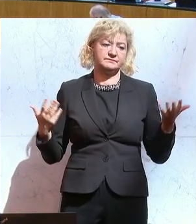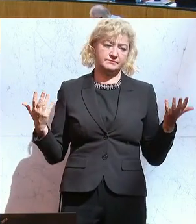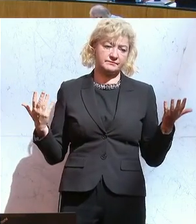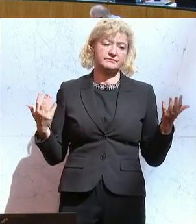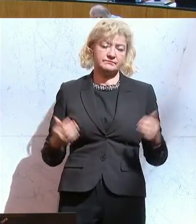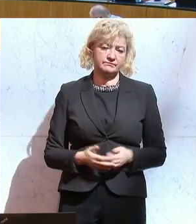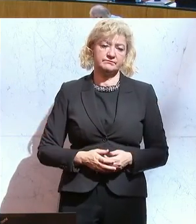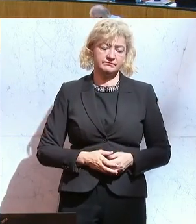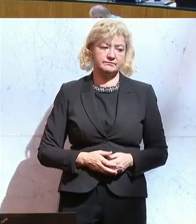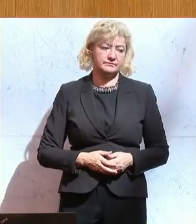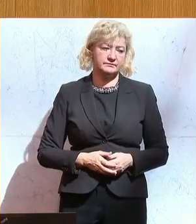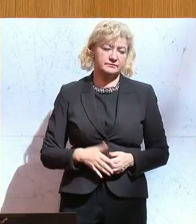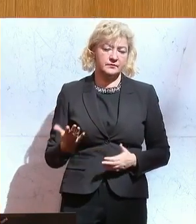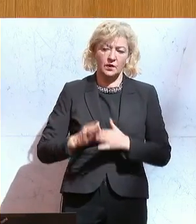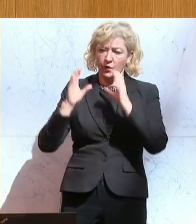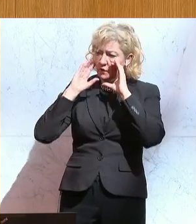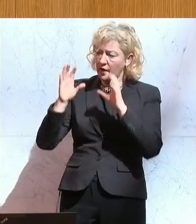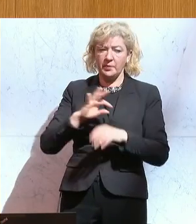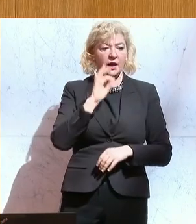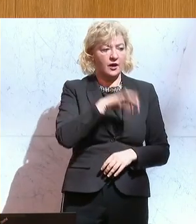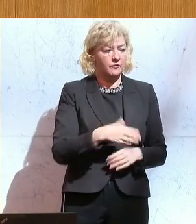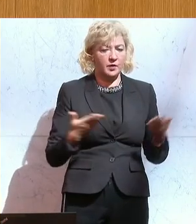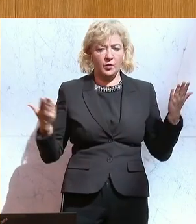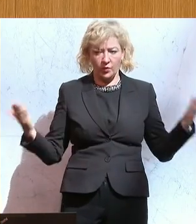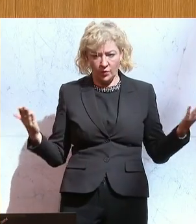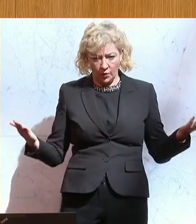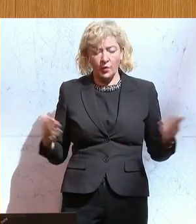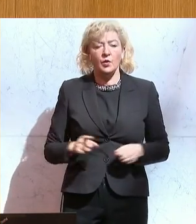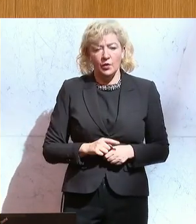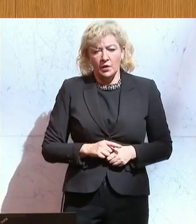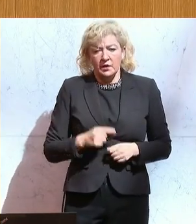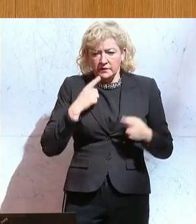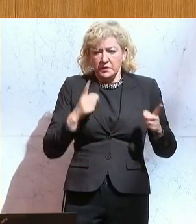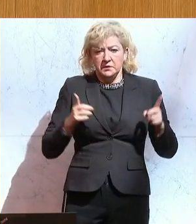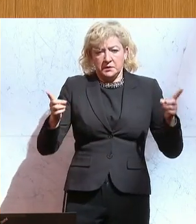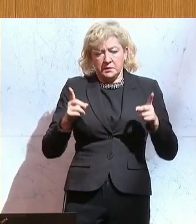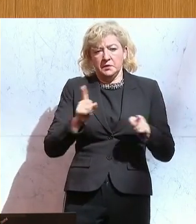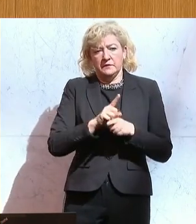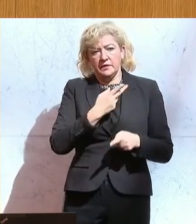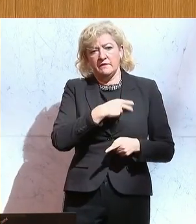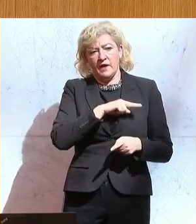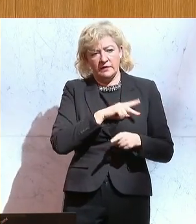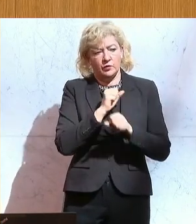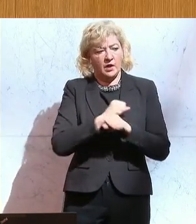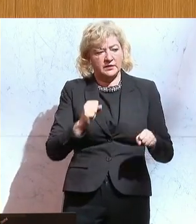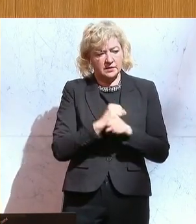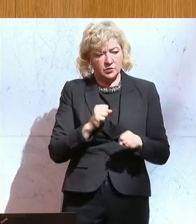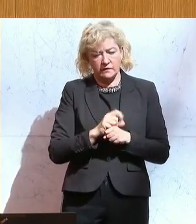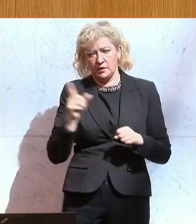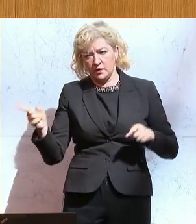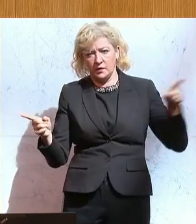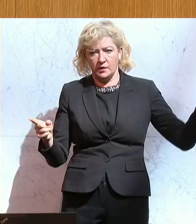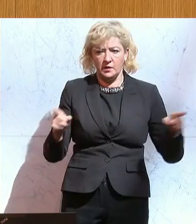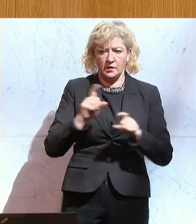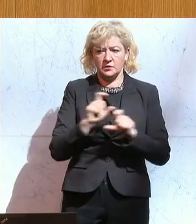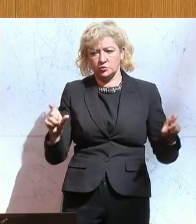Und wenn also jetzt der ÖVP und der FPÖ hier die Verantwortung für die Katastrophe zugeschoben wird, und das kommt vor allem aus Ihrer Seite oder von Ihrer Seite,